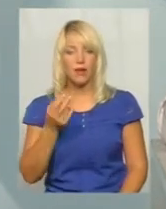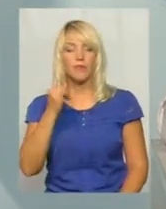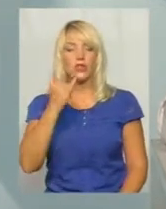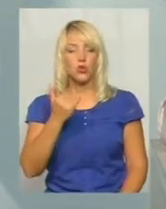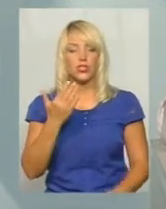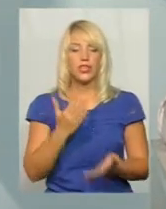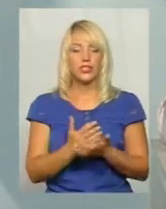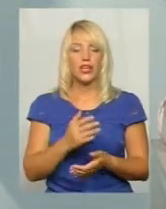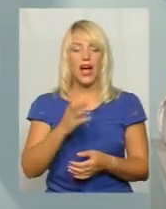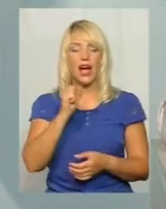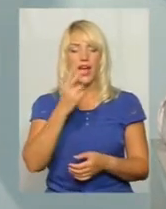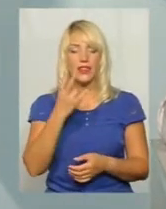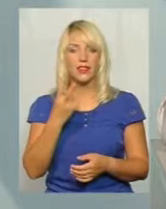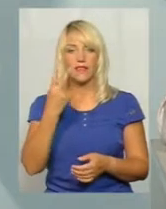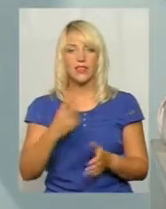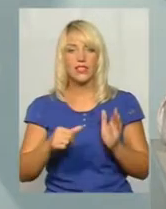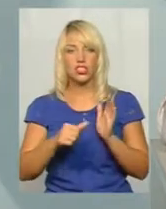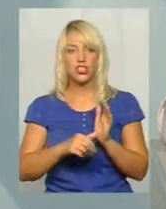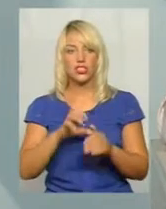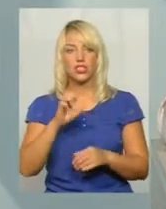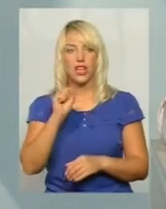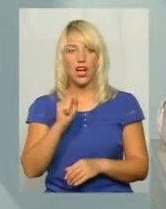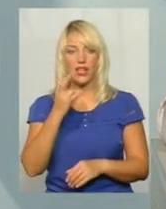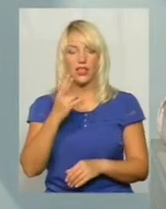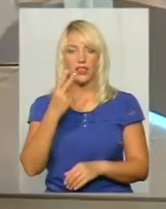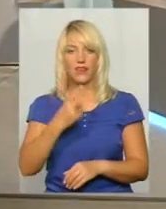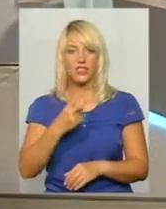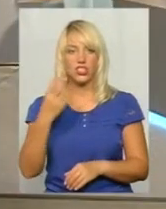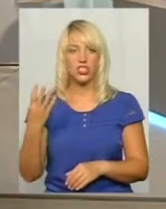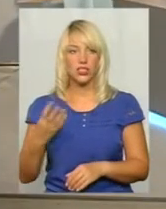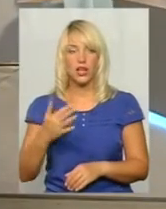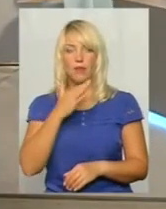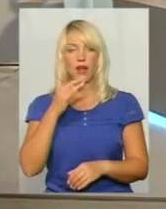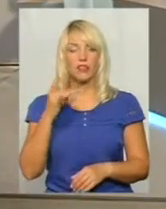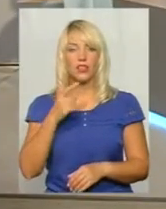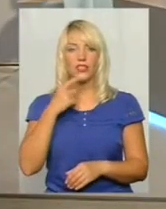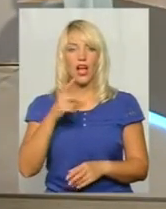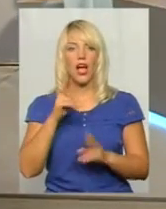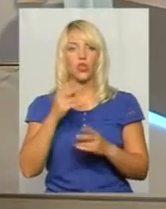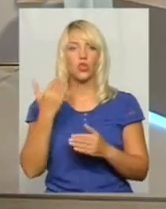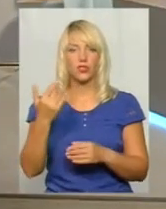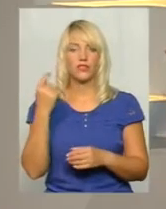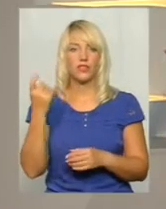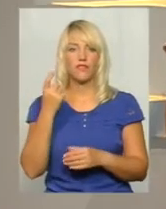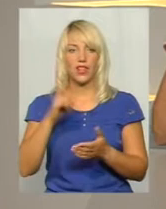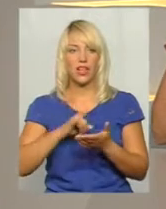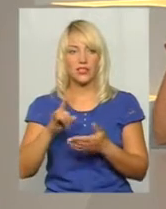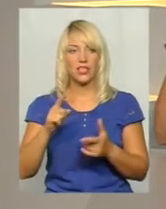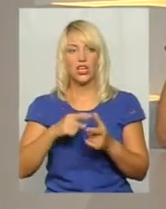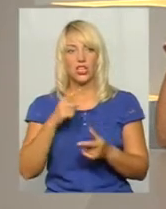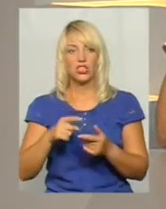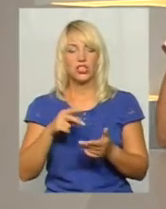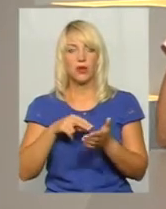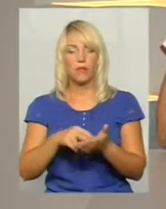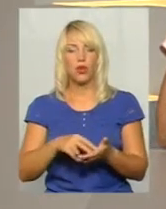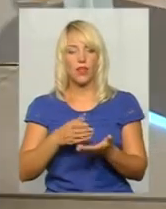-26 і один літак Ан-24. не раз про це говорили, завжди цікаво, хто їхні власники і чи платять вони за відстій?